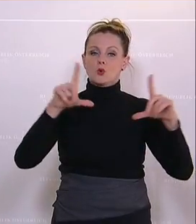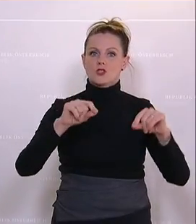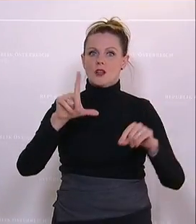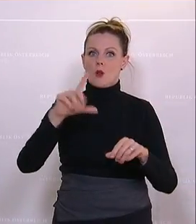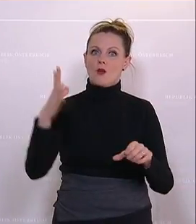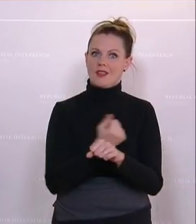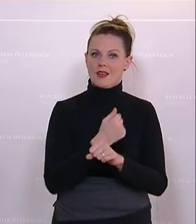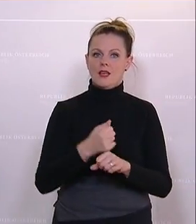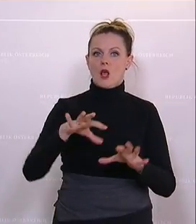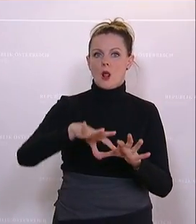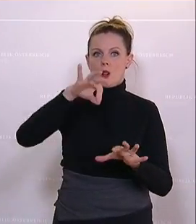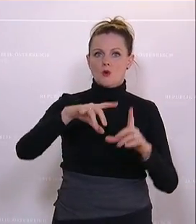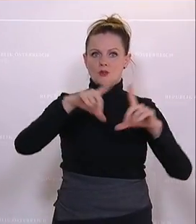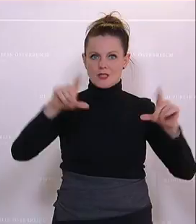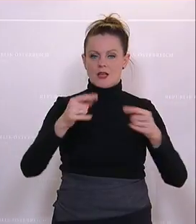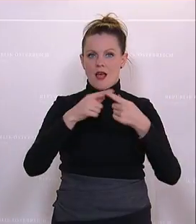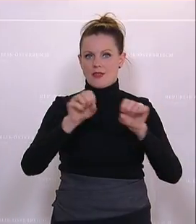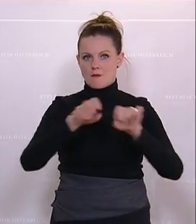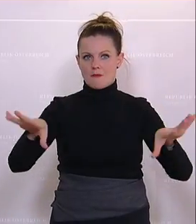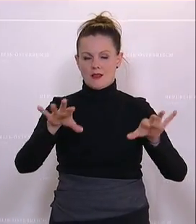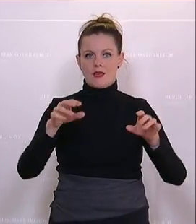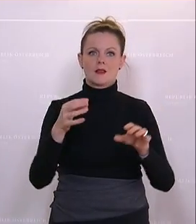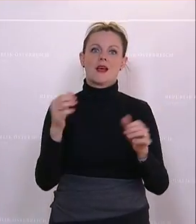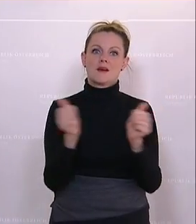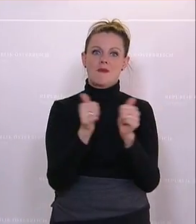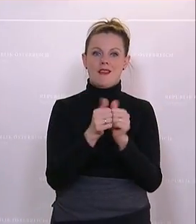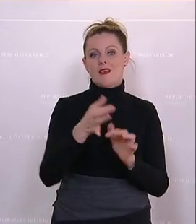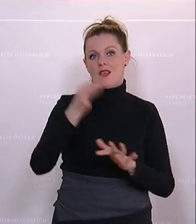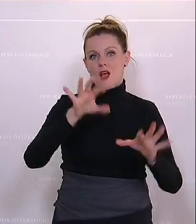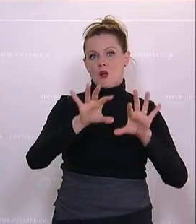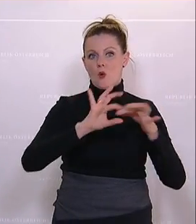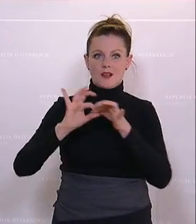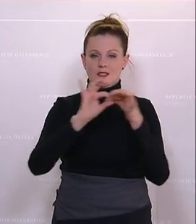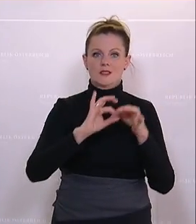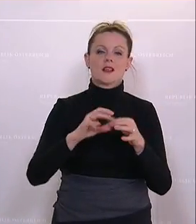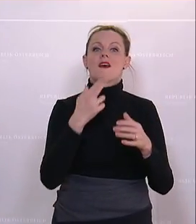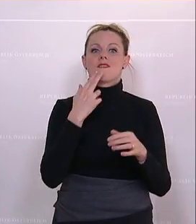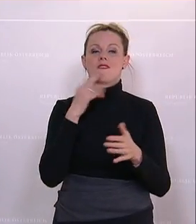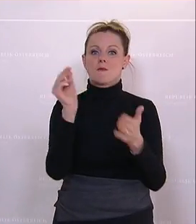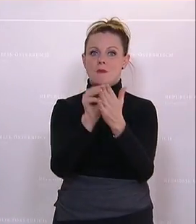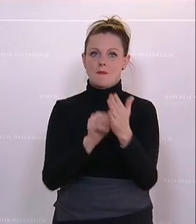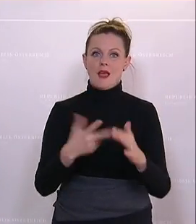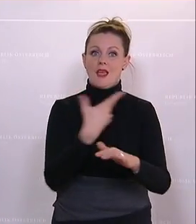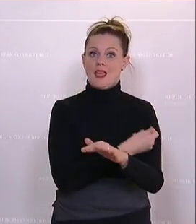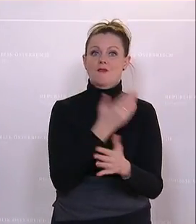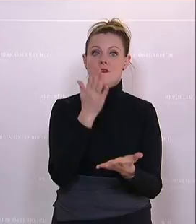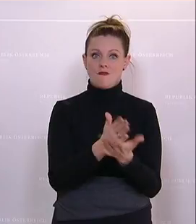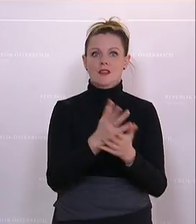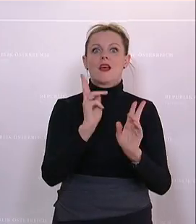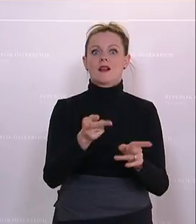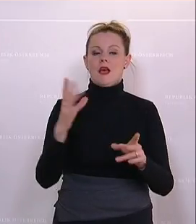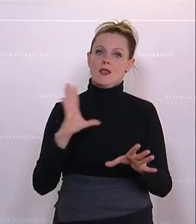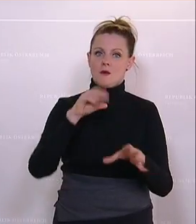möglichst in Kooperation mit anderen Medienpartnern zu organisieren. Jede in Österreich im elektronischen Impfregister eingetragene Version kann pro Teilimpfung an einer Impflotterie teilnehmen.